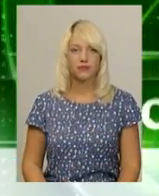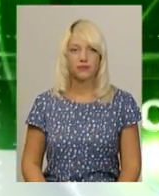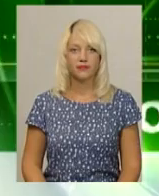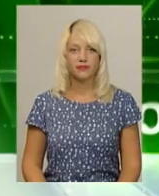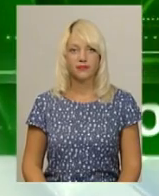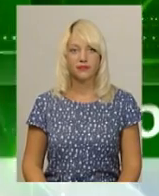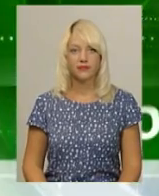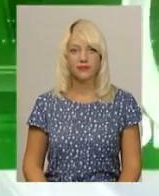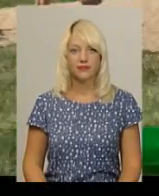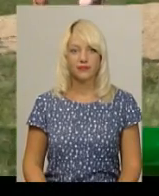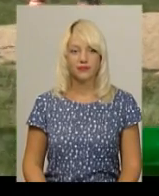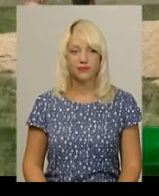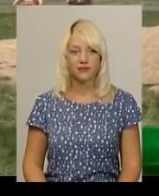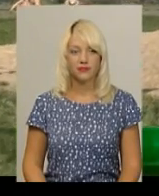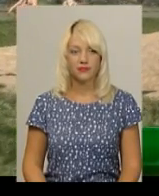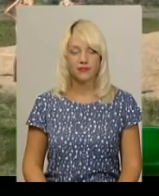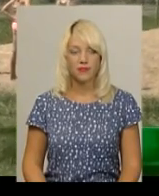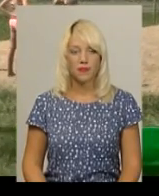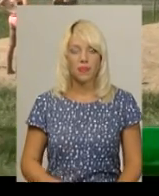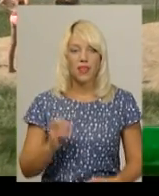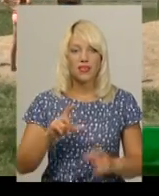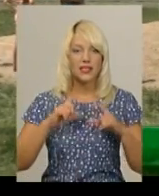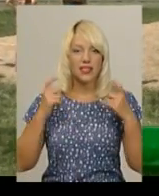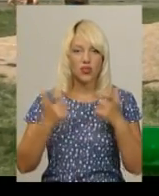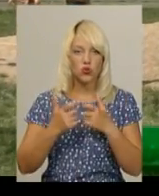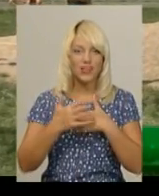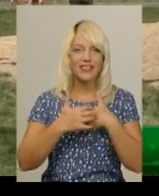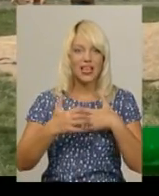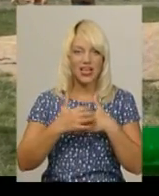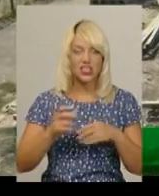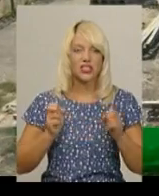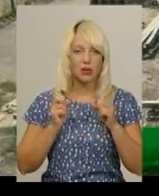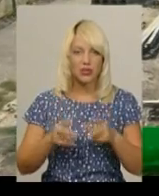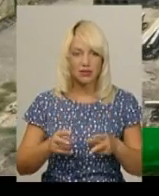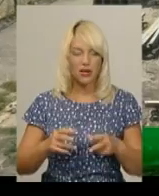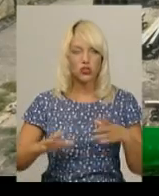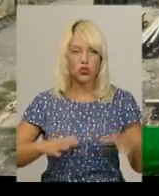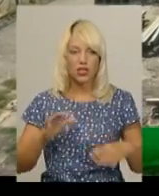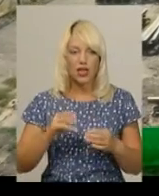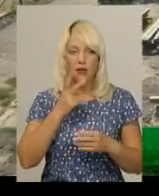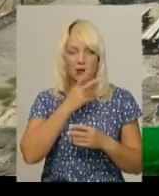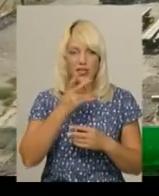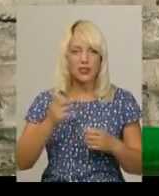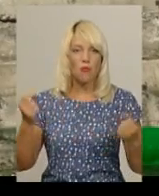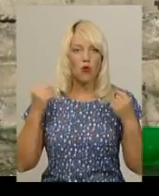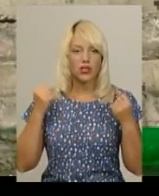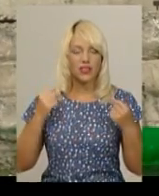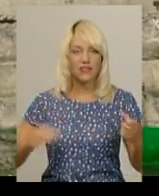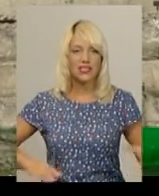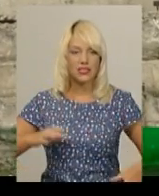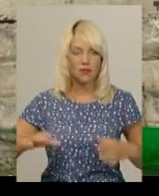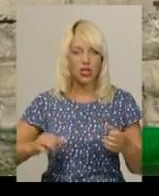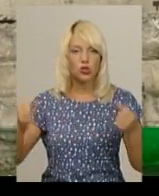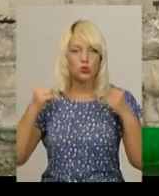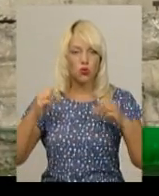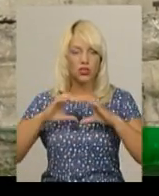Музика На стадіоні в Деражні небезпечно тренуватися та переглядати спортивні змагання. Спортивне поле